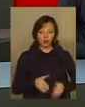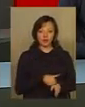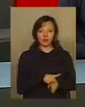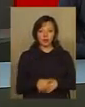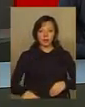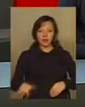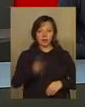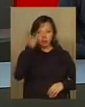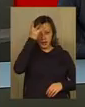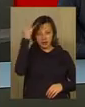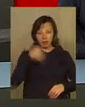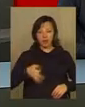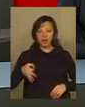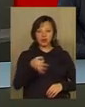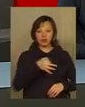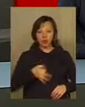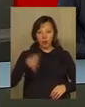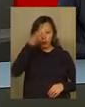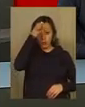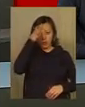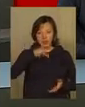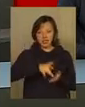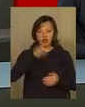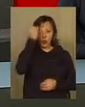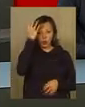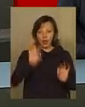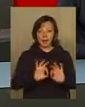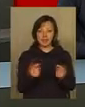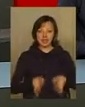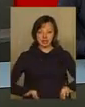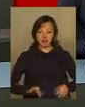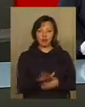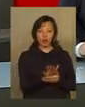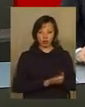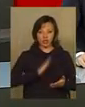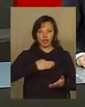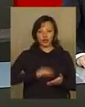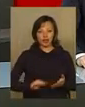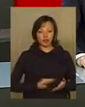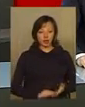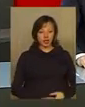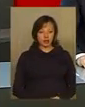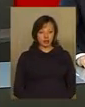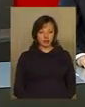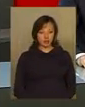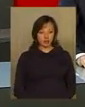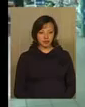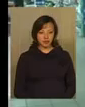відбувся у приміщенні Хмельницького обласного науково-методичного центру культури і мистецтва. Продовжує Юлія Астафурова.